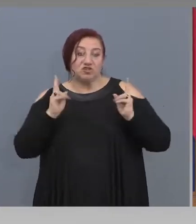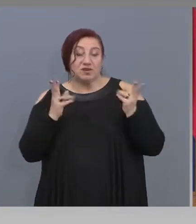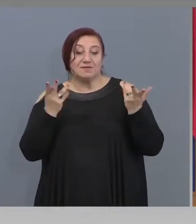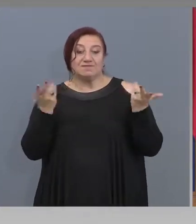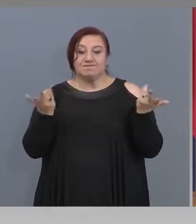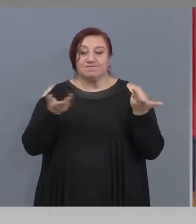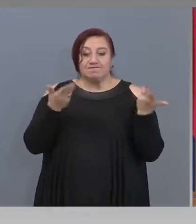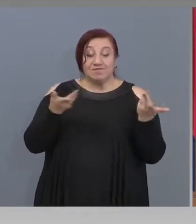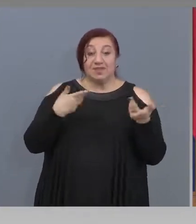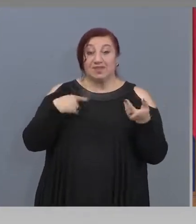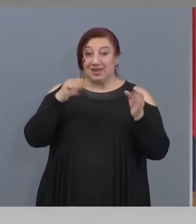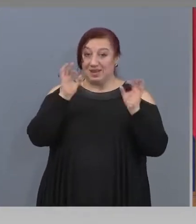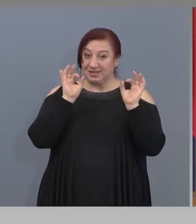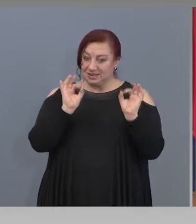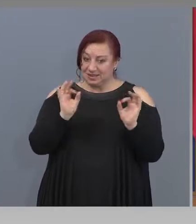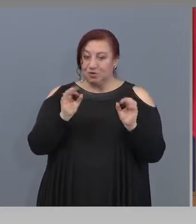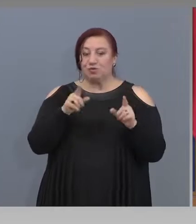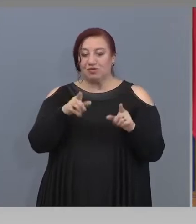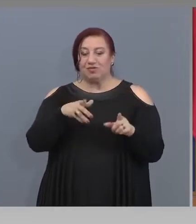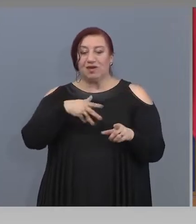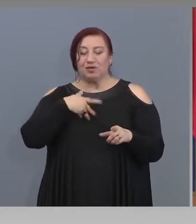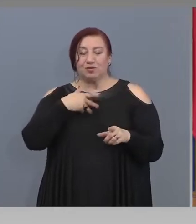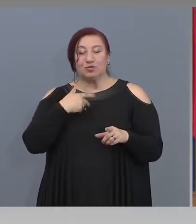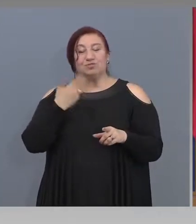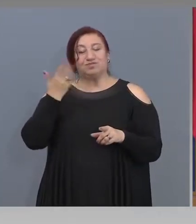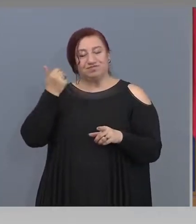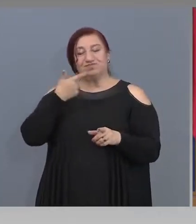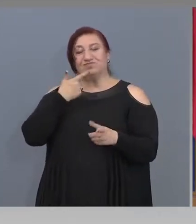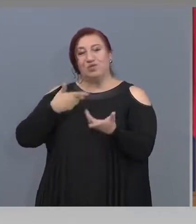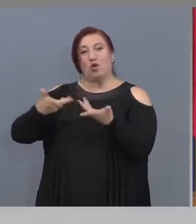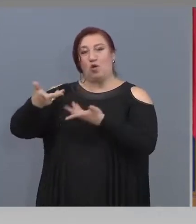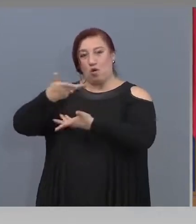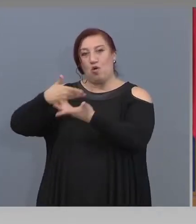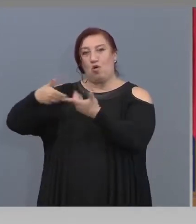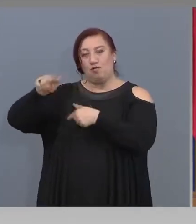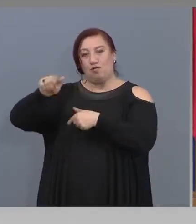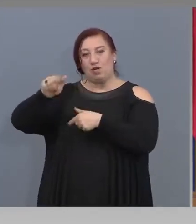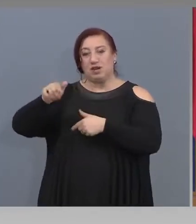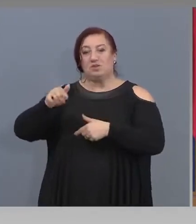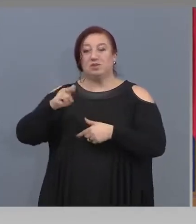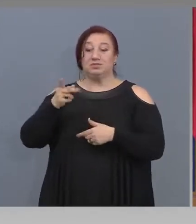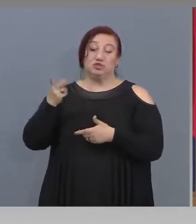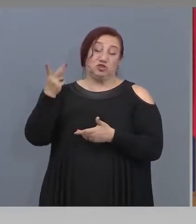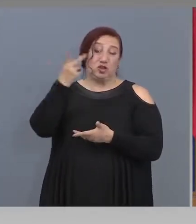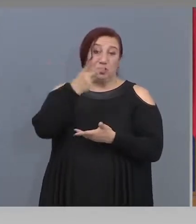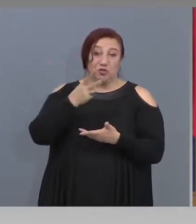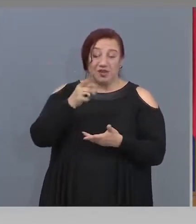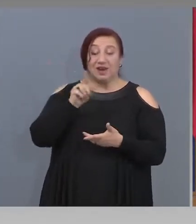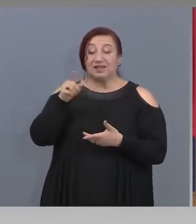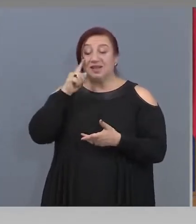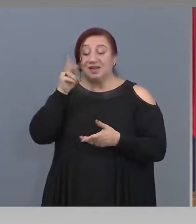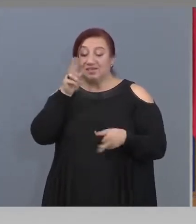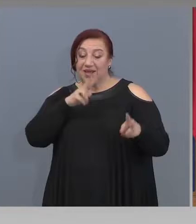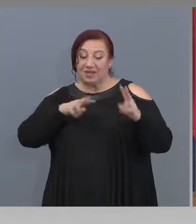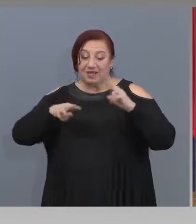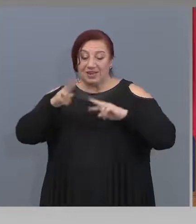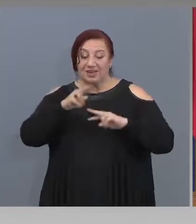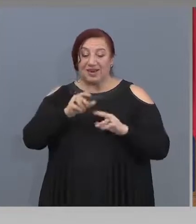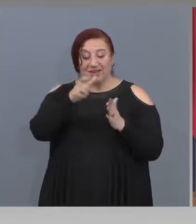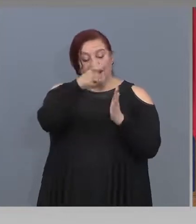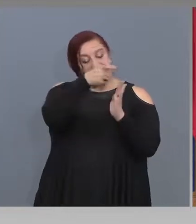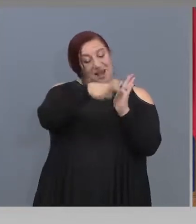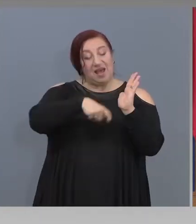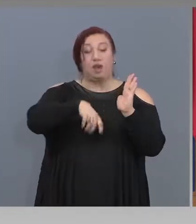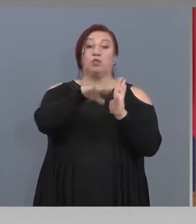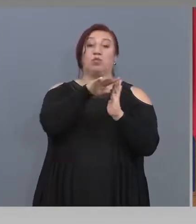Със сигурност това, което говорихме с колегите, че пак казвам, трябва да преразгледат репертуара си и за началото, за